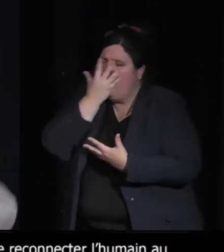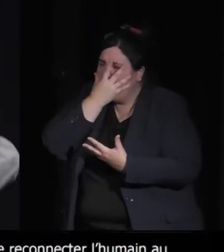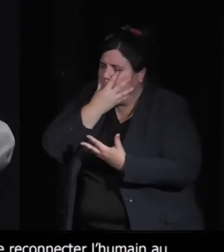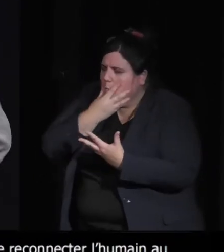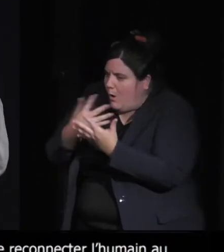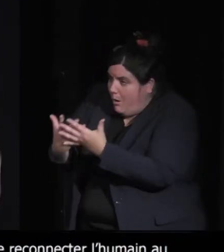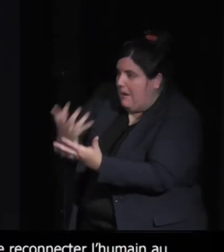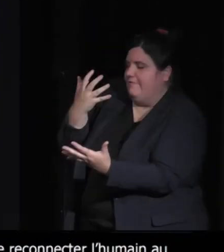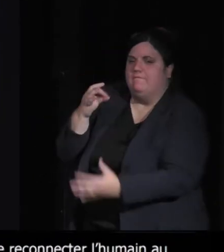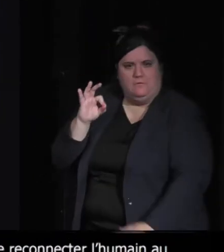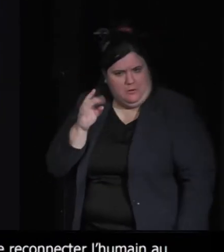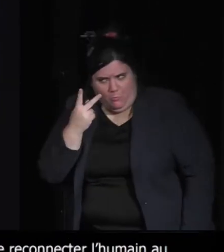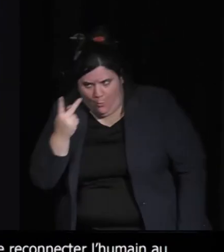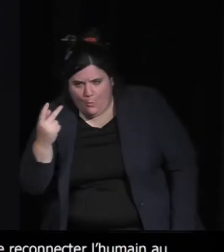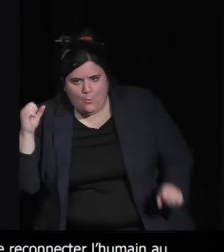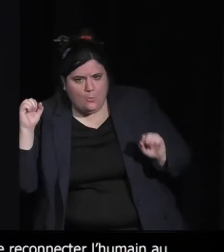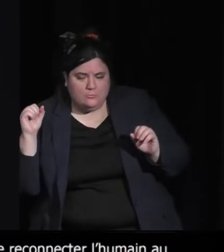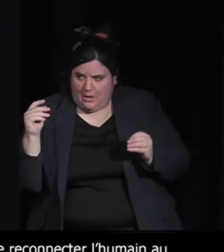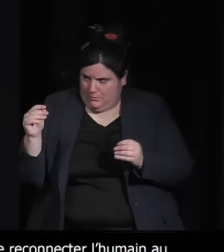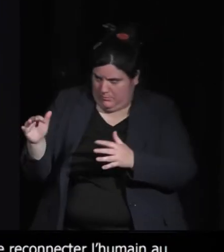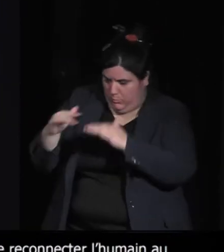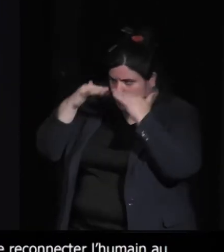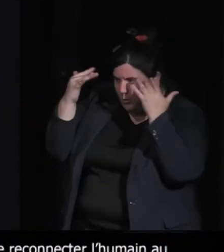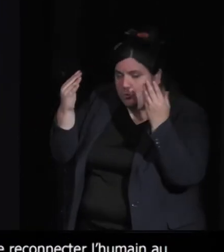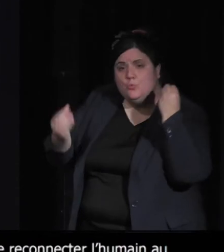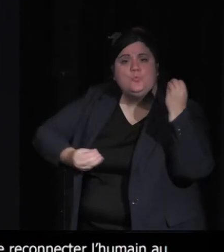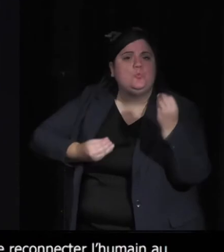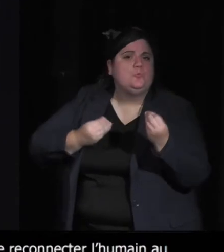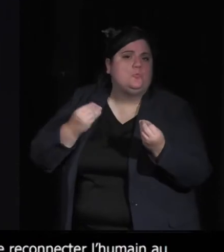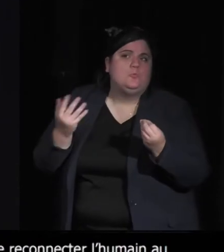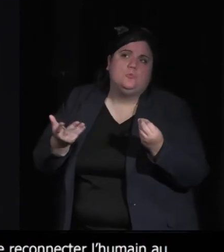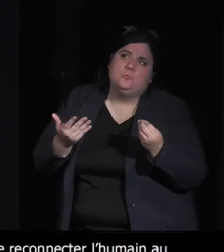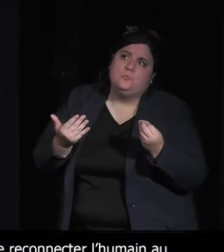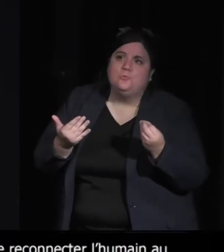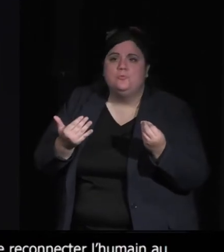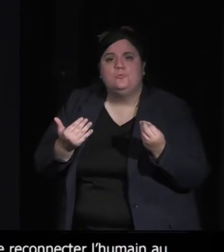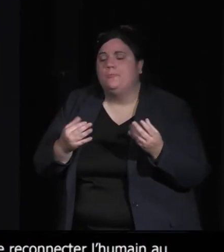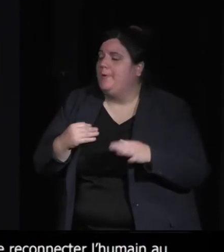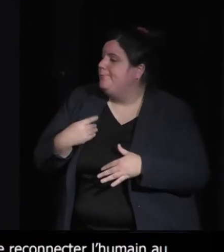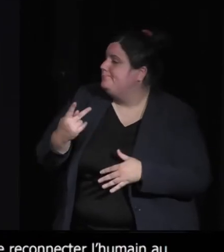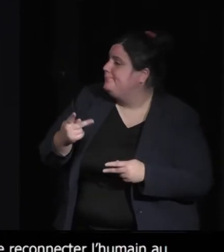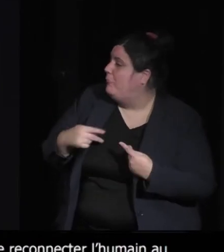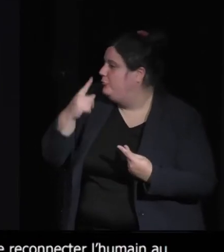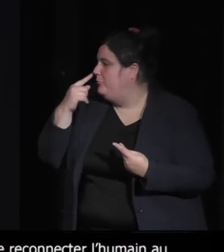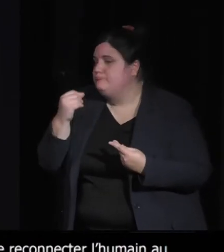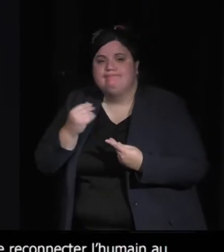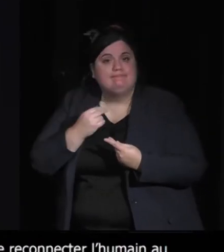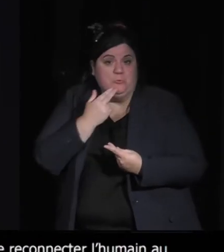soit ça peut être des ressources. Mais en fait,